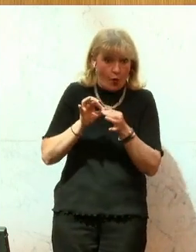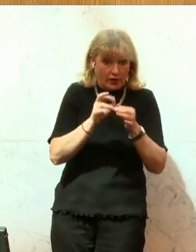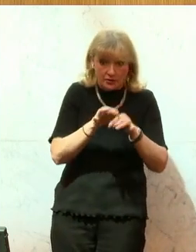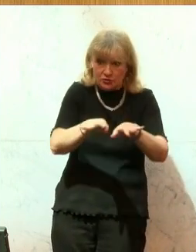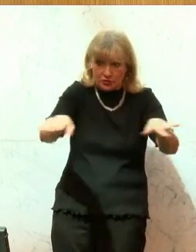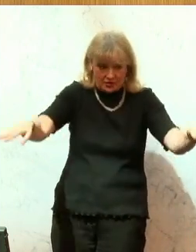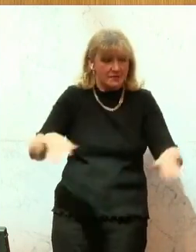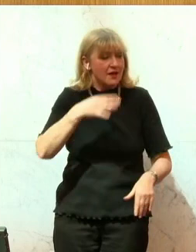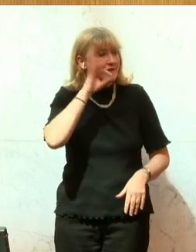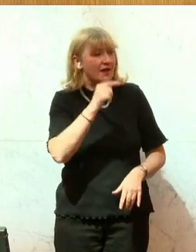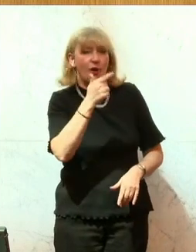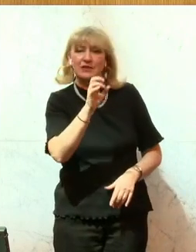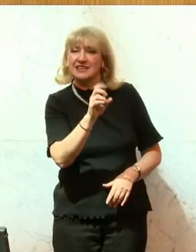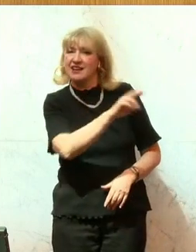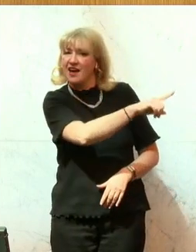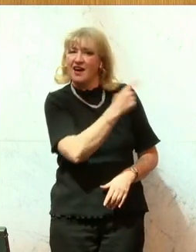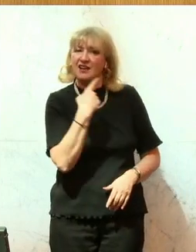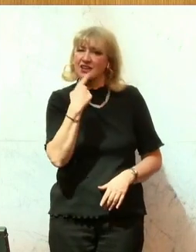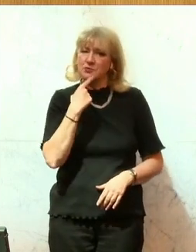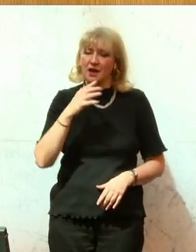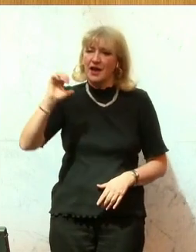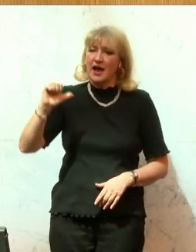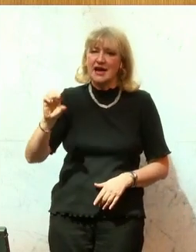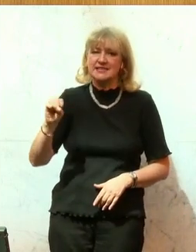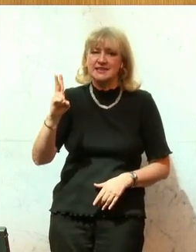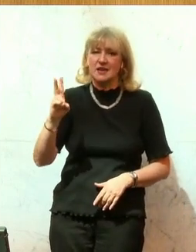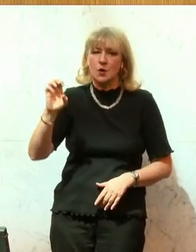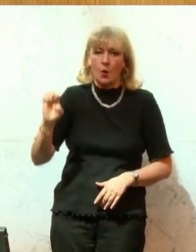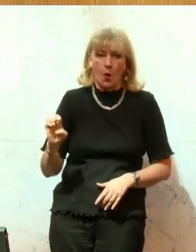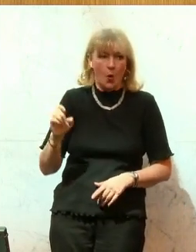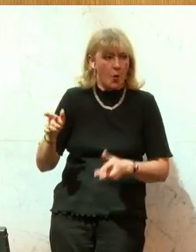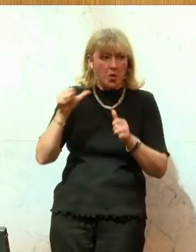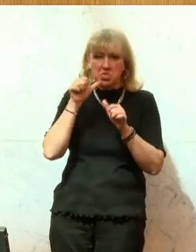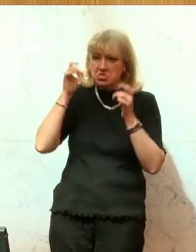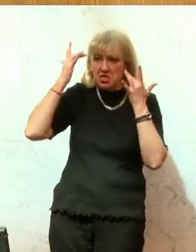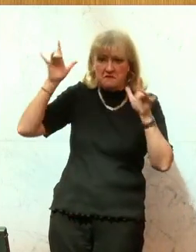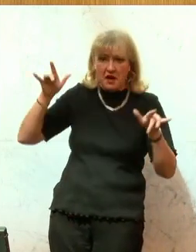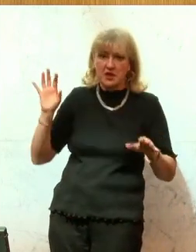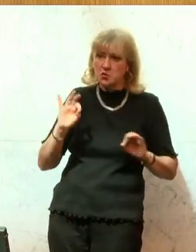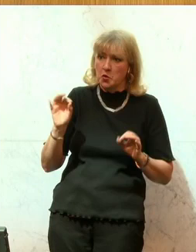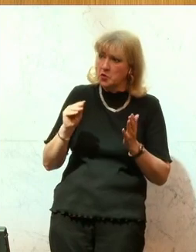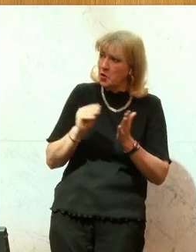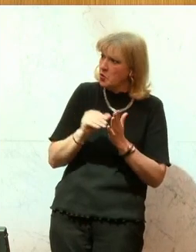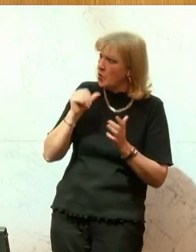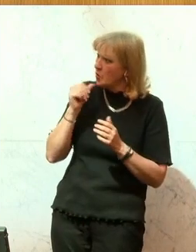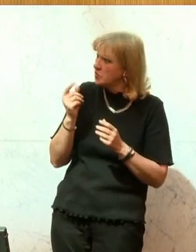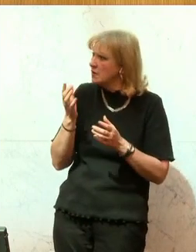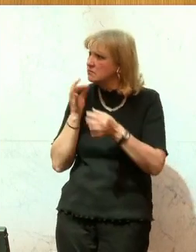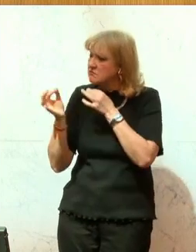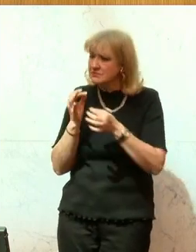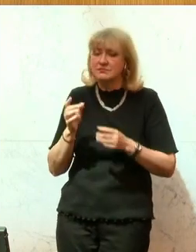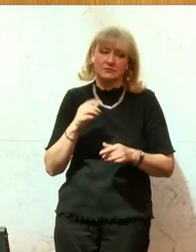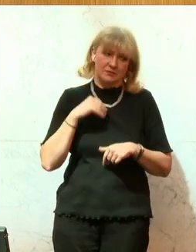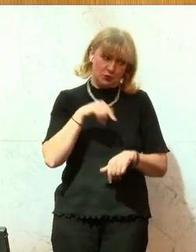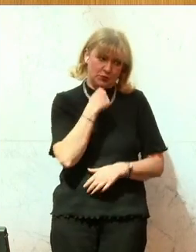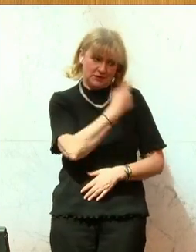Und Frau Tatzler, wenn Sie sagen, dass der ASKÖ da nicht weiß oder noch nicht eingestimmt ist, dann muss ich Ihnen sagen, der